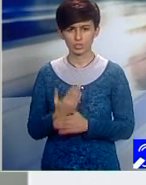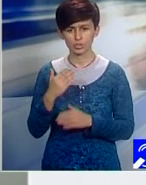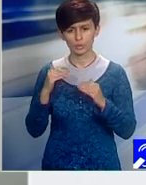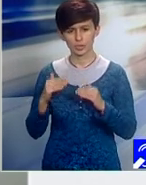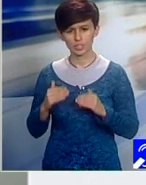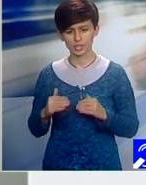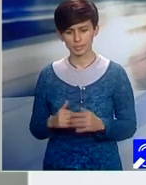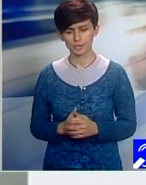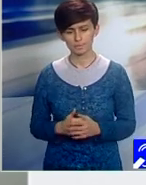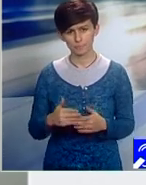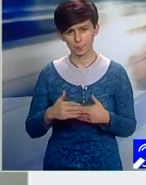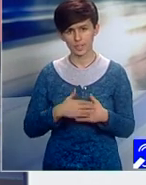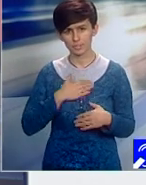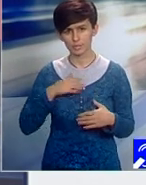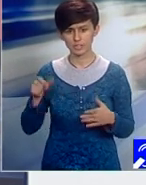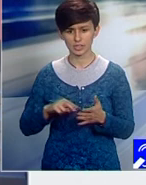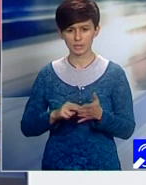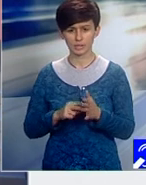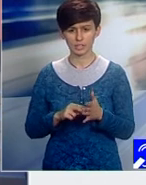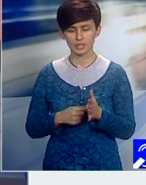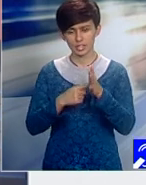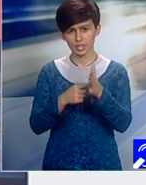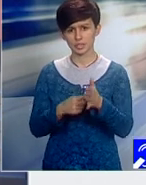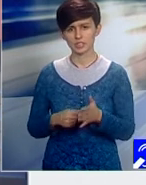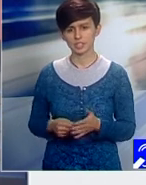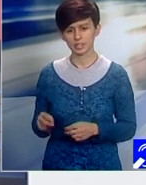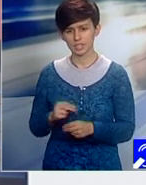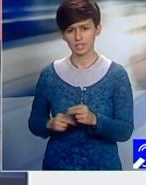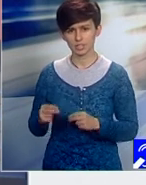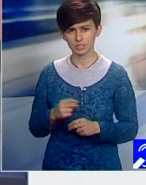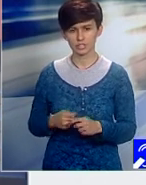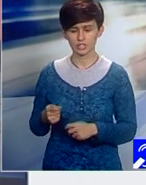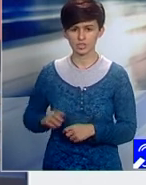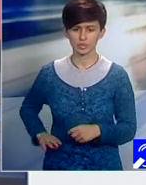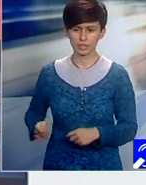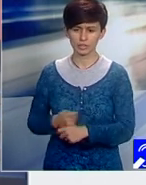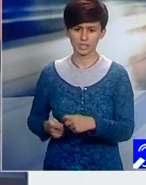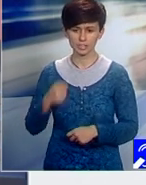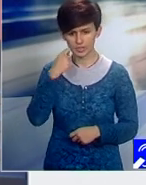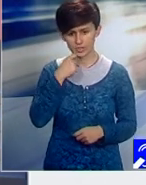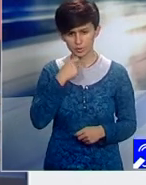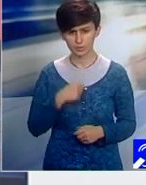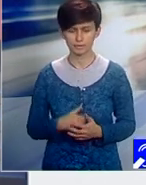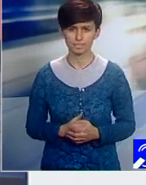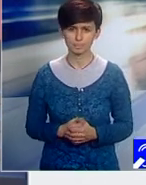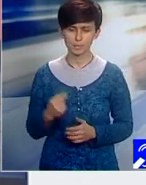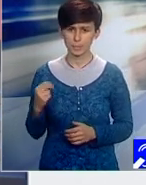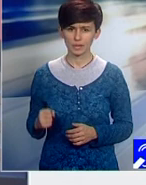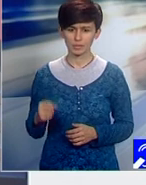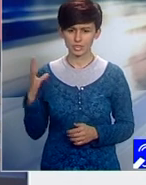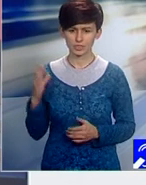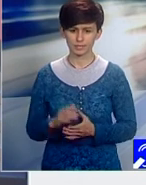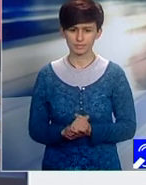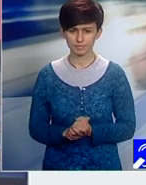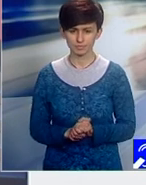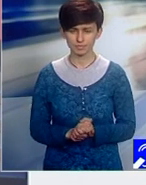doamna Olga Stanciu, reprezentantă al Asociației Femeilor de Afaceri Cluj și reprezentantul sponsorului. Bună ziua, doamnă, bine ați venit!